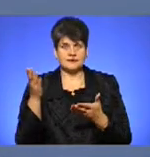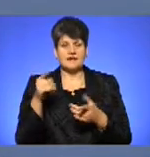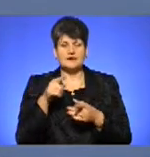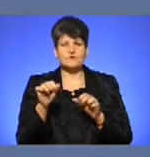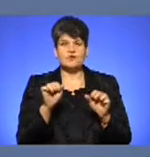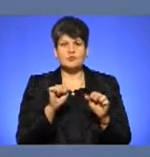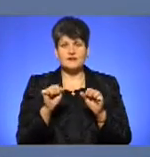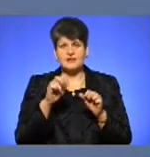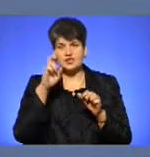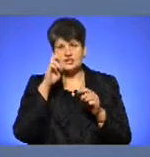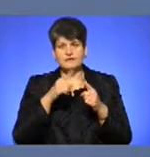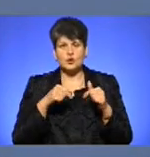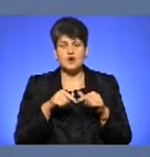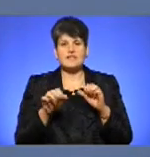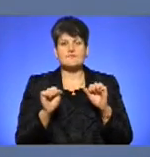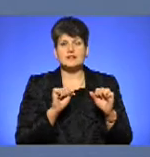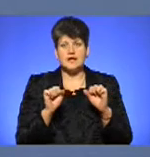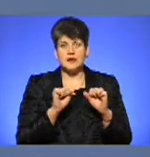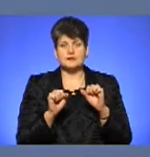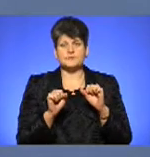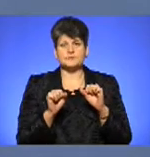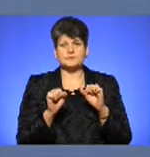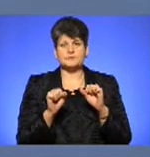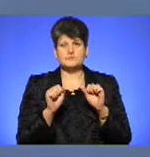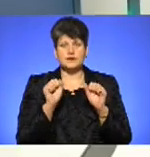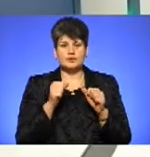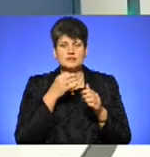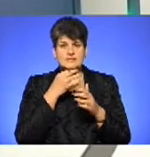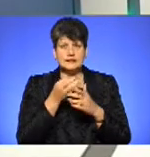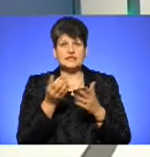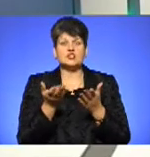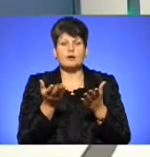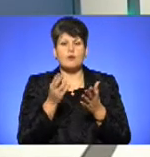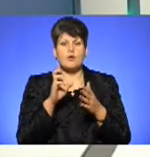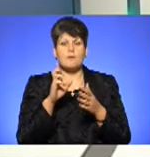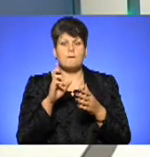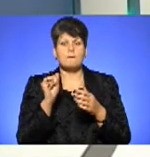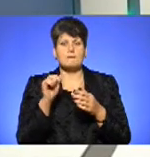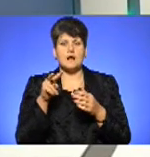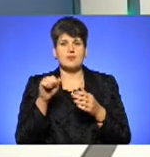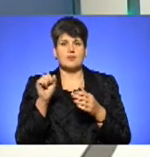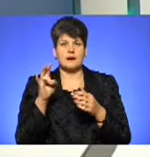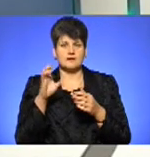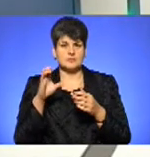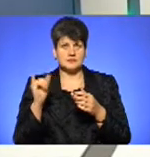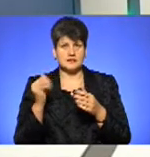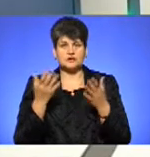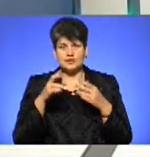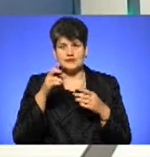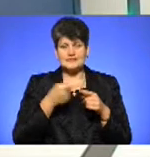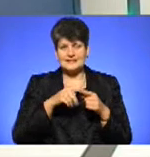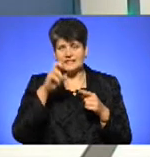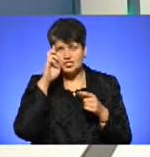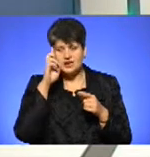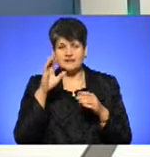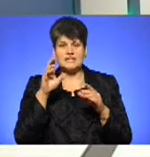управлінні державних органів влади. Можу би сказати, тобто на чиєму балансі? Звичайно, якщо це державний заповідник, який